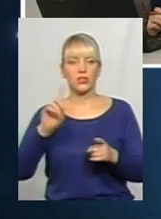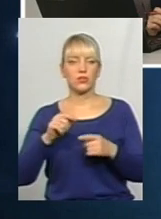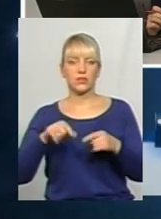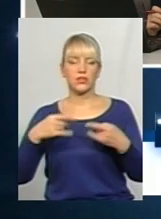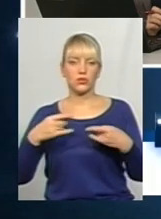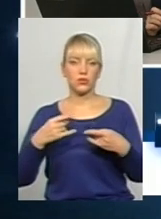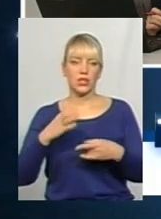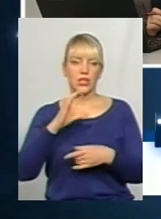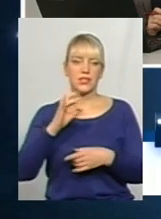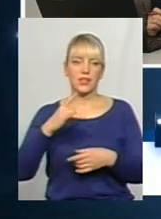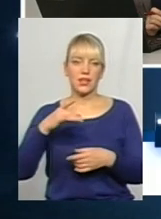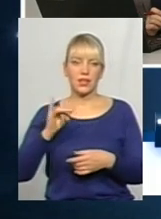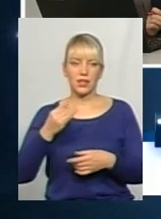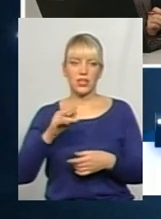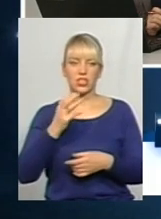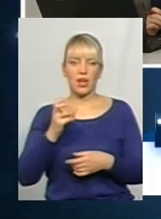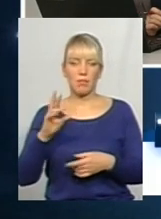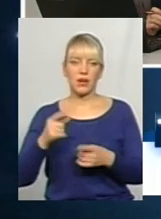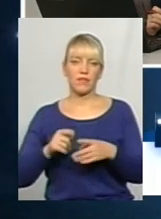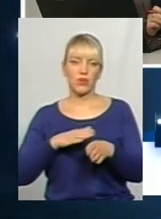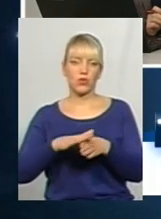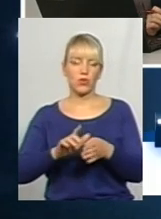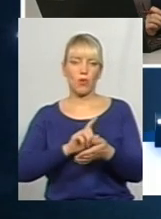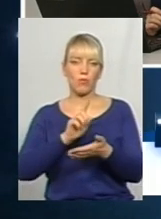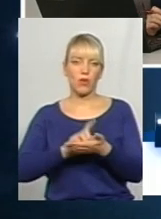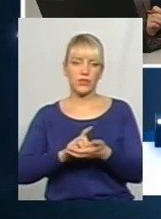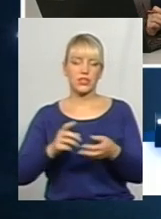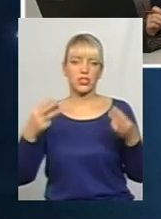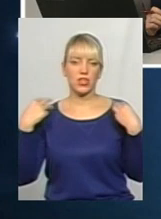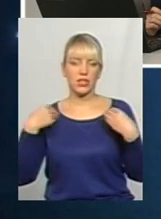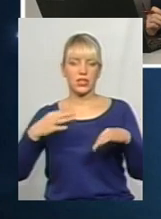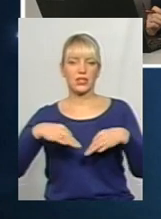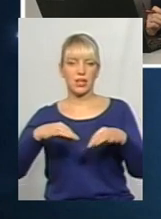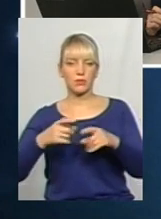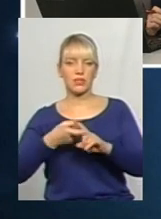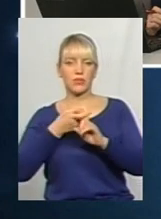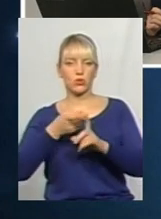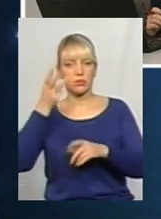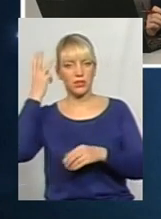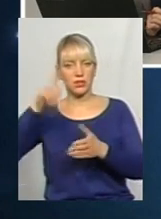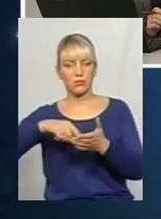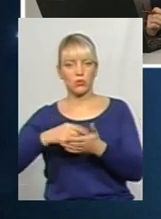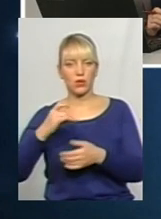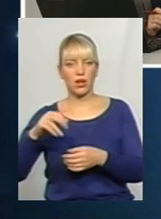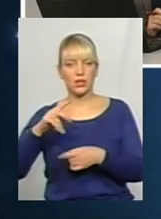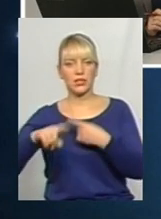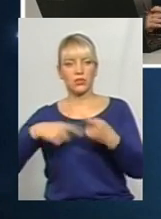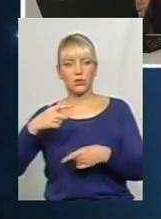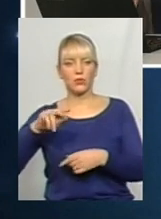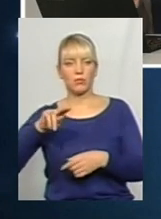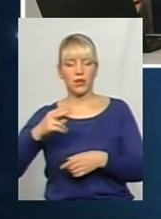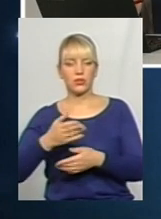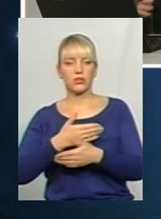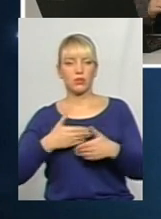Сергій Шепарєв, виконуючи обов'язки начальника управління транспорту та зв'язку Хмельницької міської ради. Наступною п'ятницю